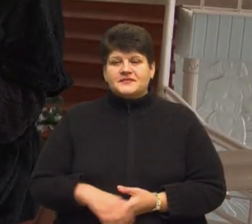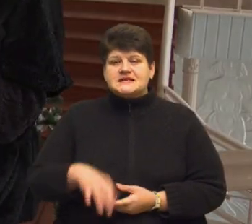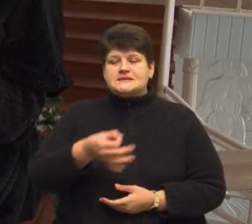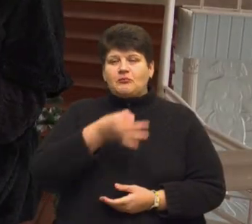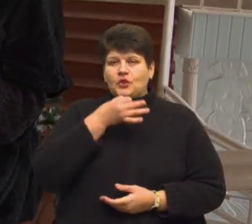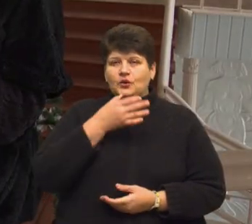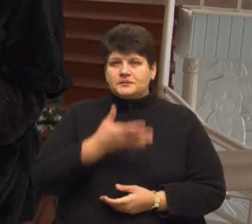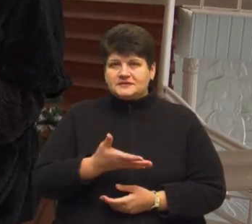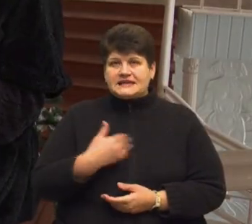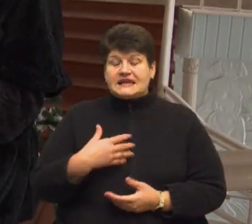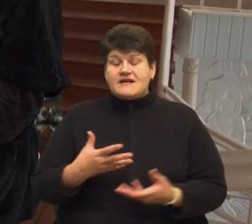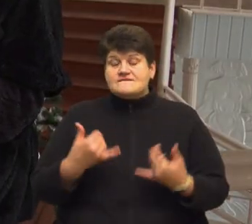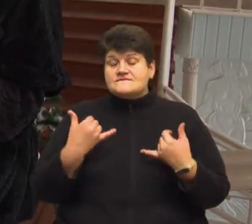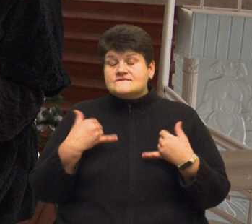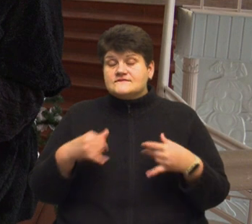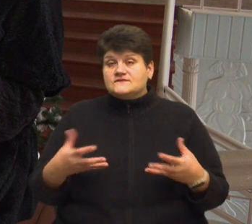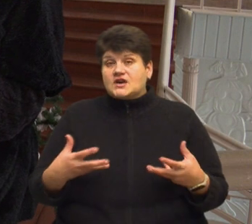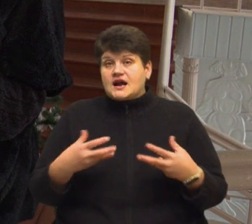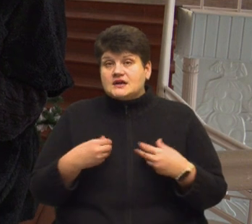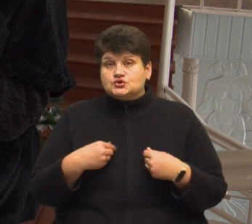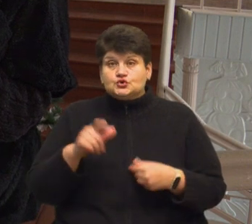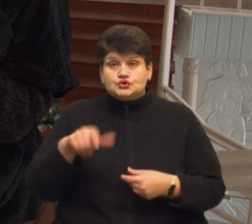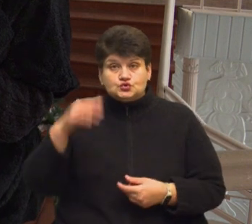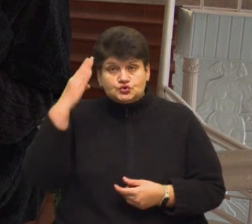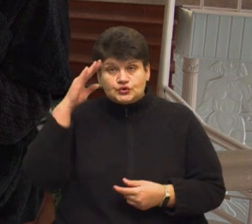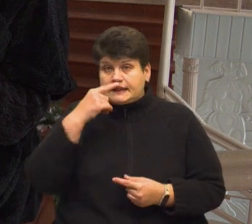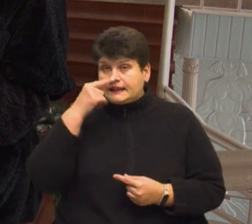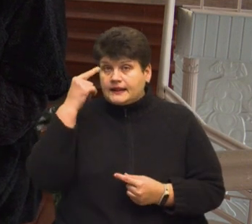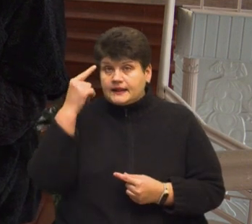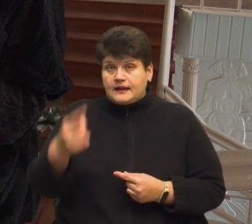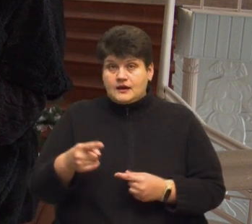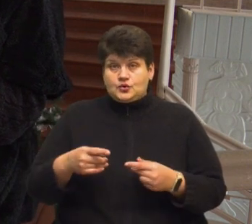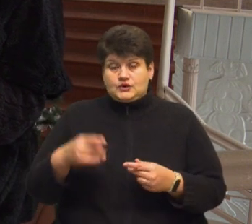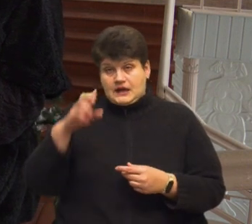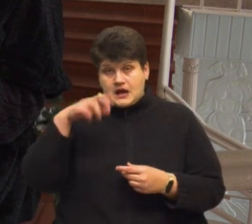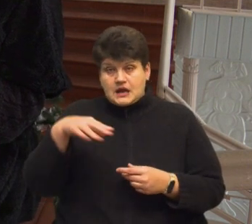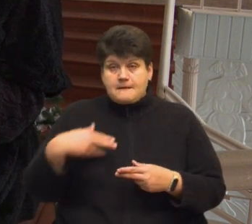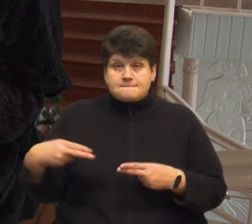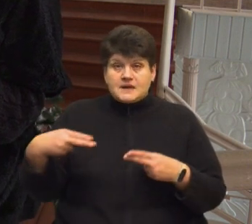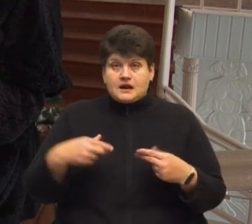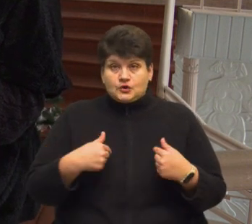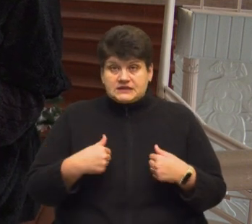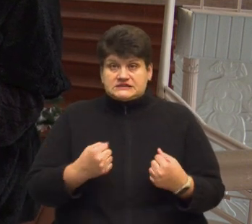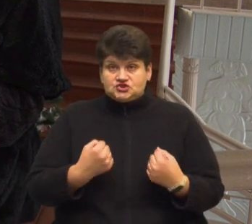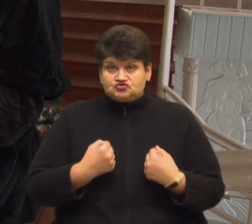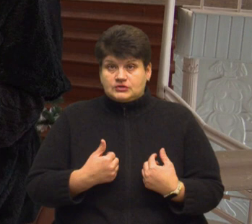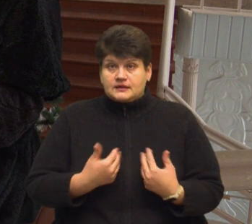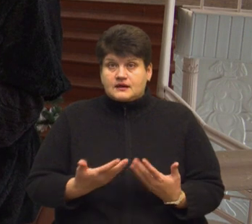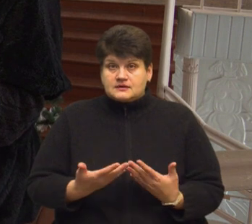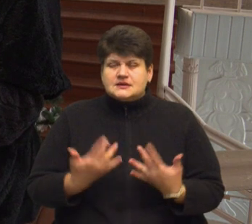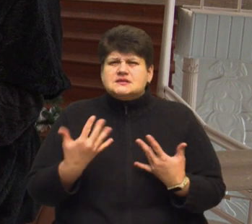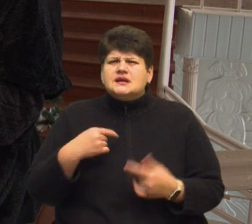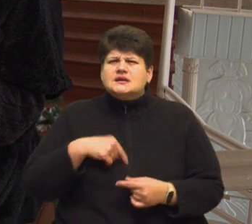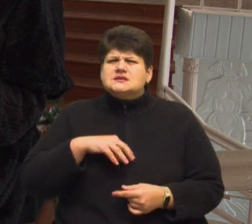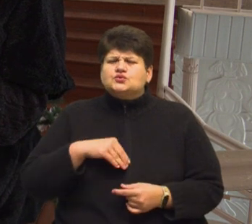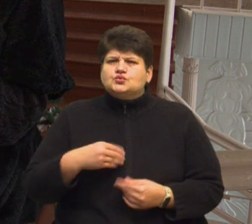Я вражена, що людина з чужої, далекої країни до нас приїхала і нас захищає. Знаєте, скільки це духу дає